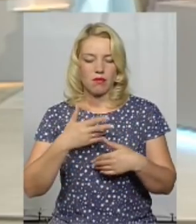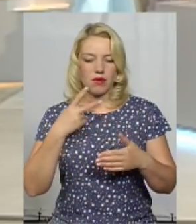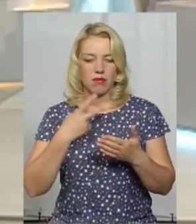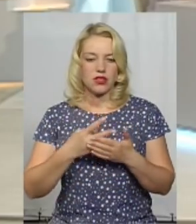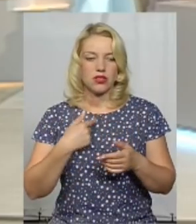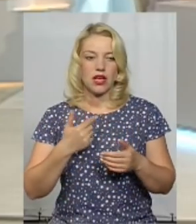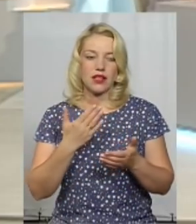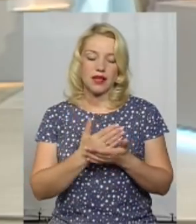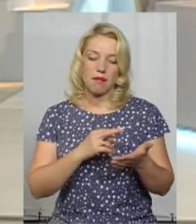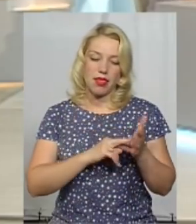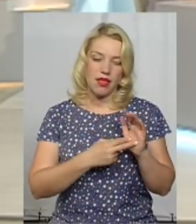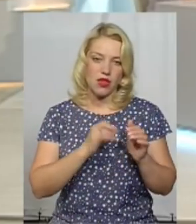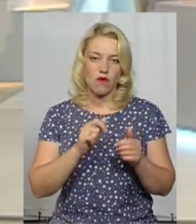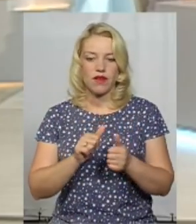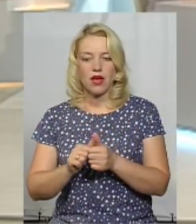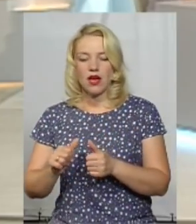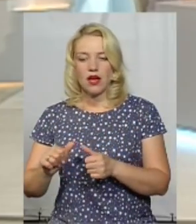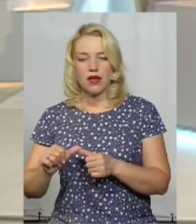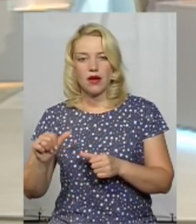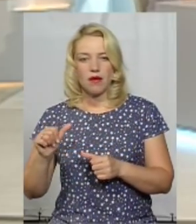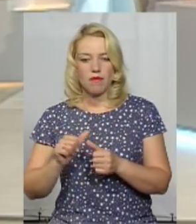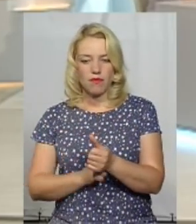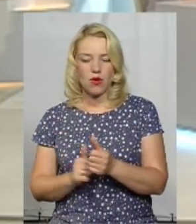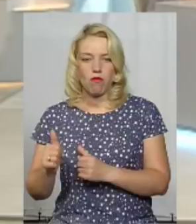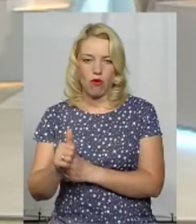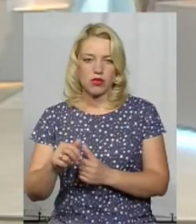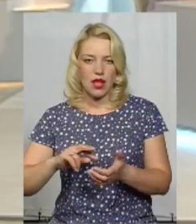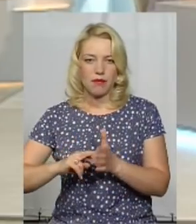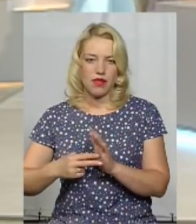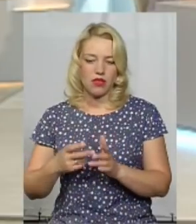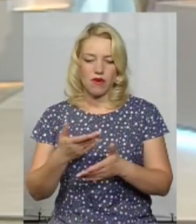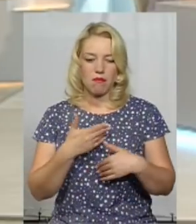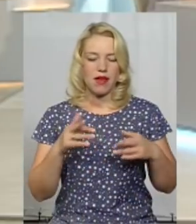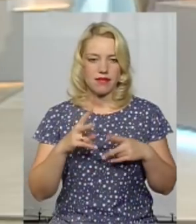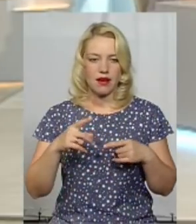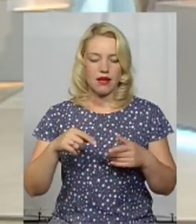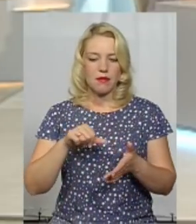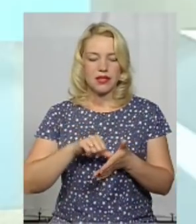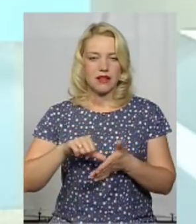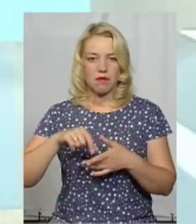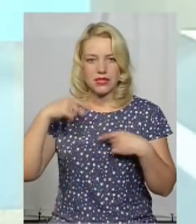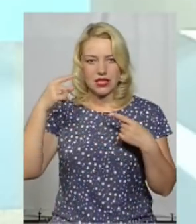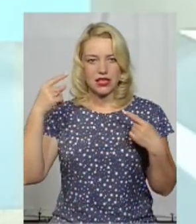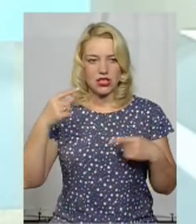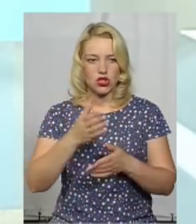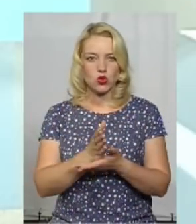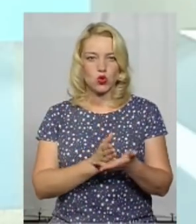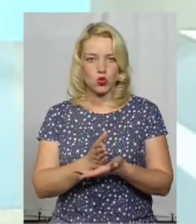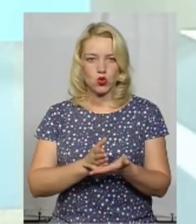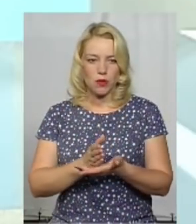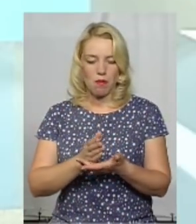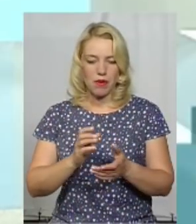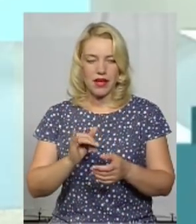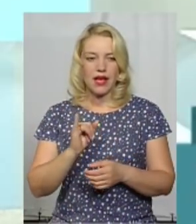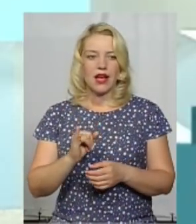Планові, позапланові. Це їхні плани, до яких ми, як представники психіатричної служби області, так і